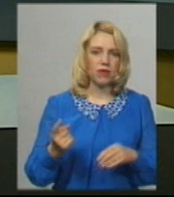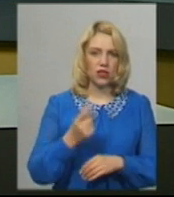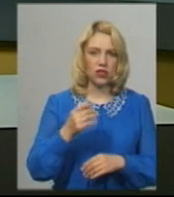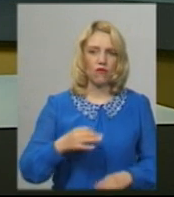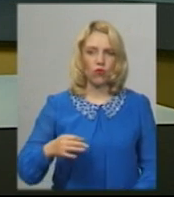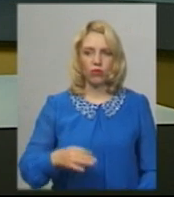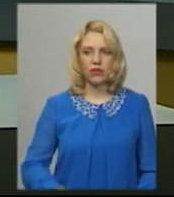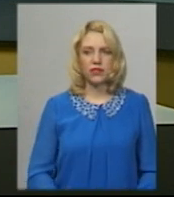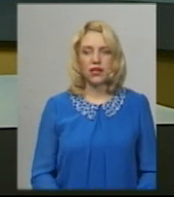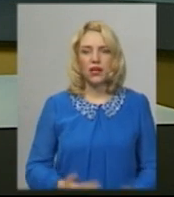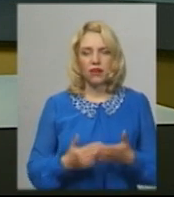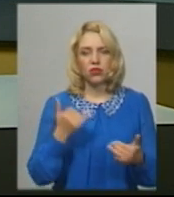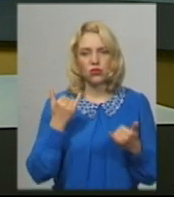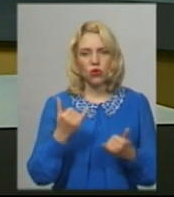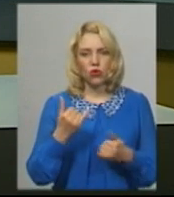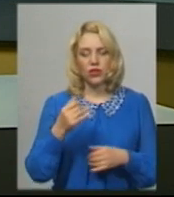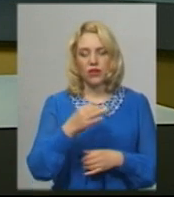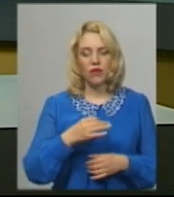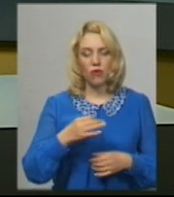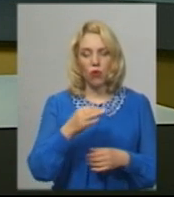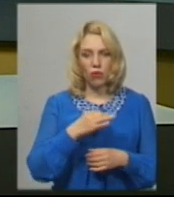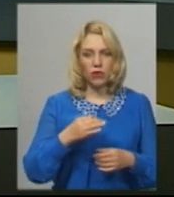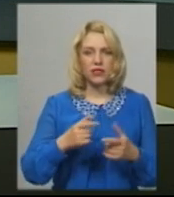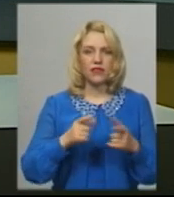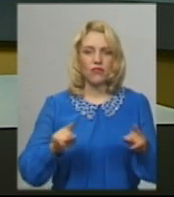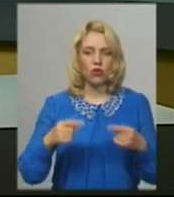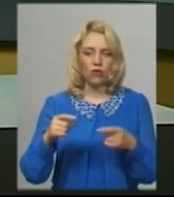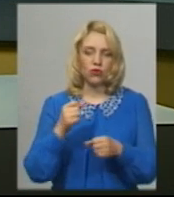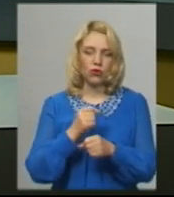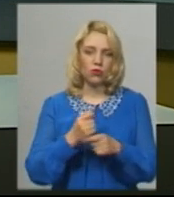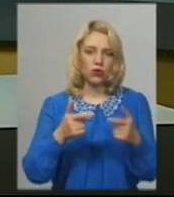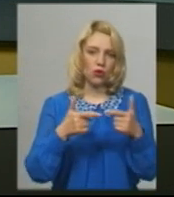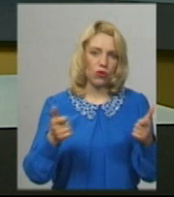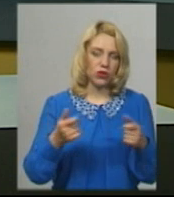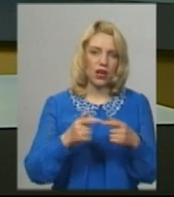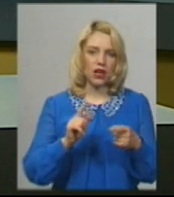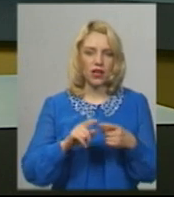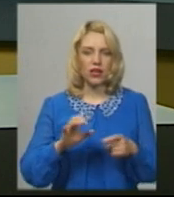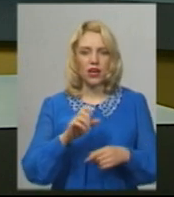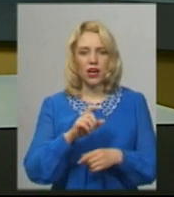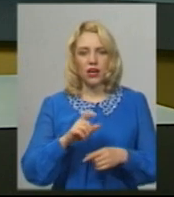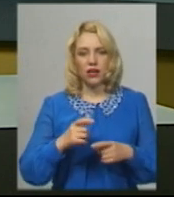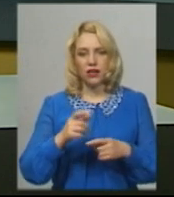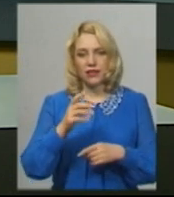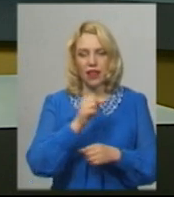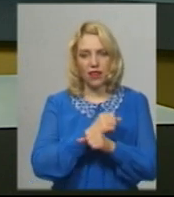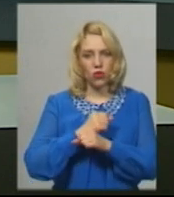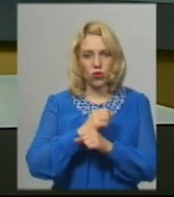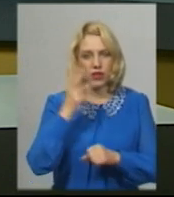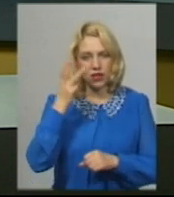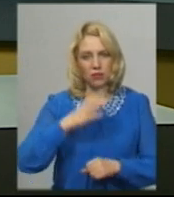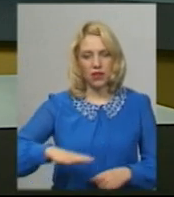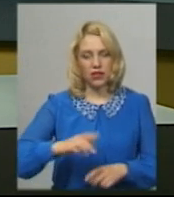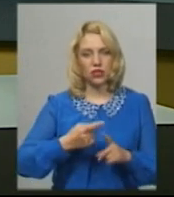Від сьогодні відновлюють свою роботу готелі, хостели та санаторії Хмельниччини. Про це розповів перший заступник голови Хмельницької